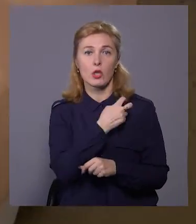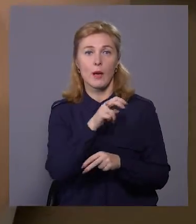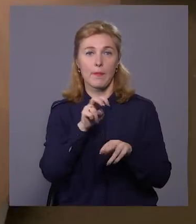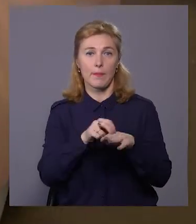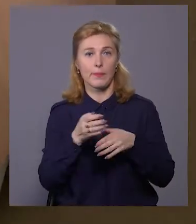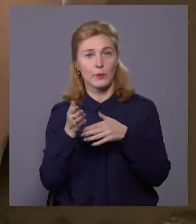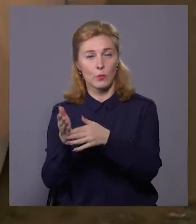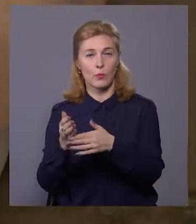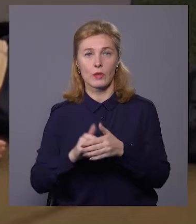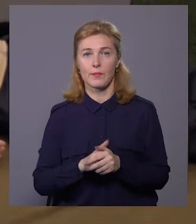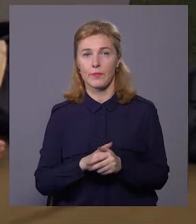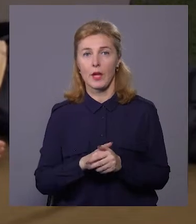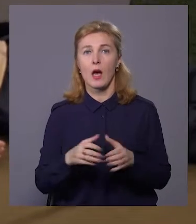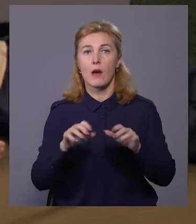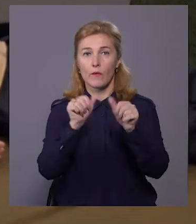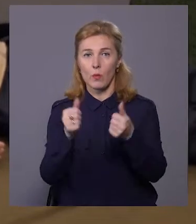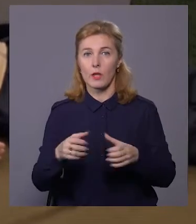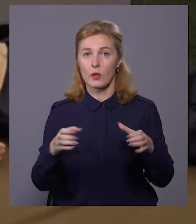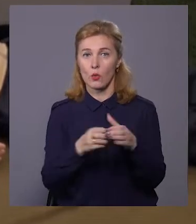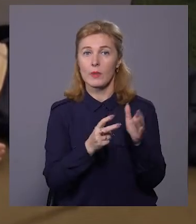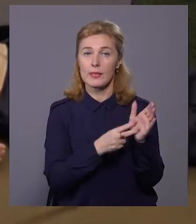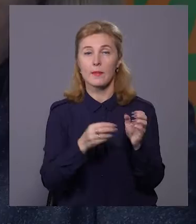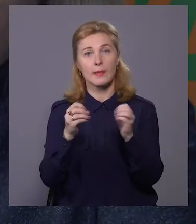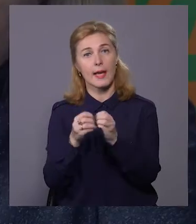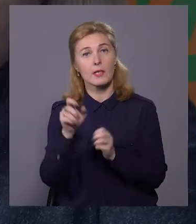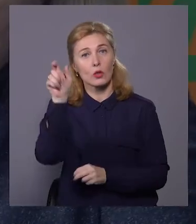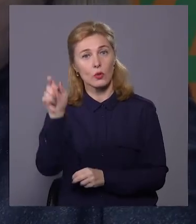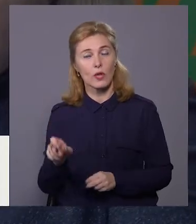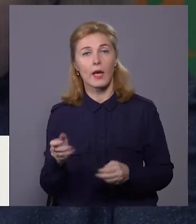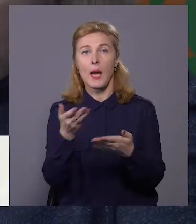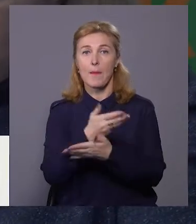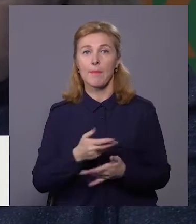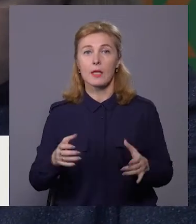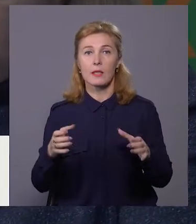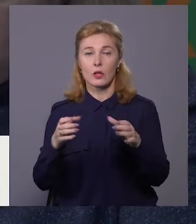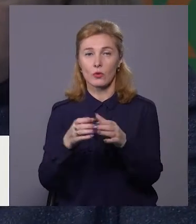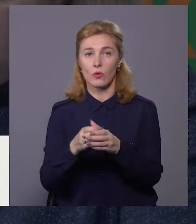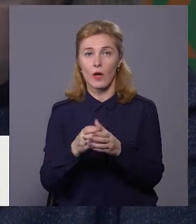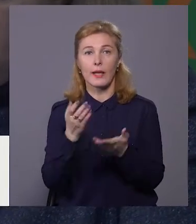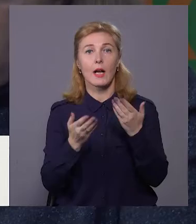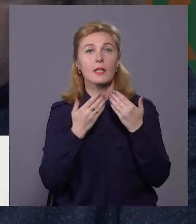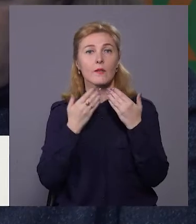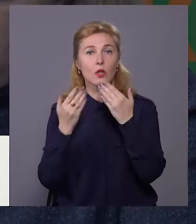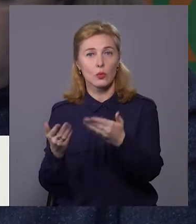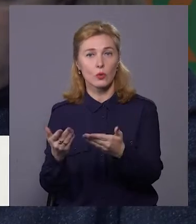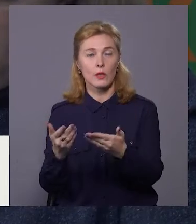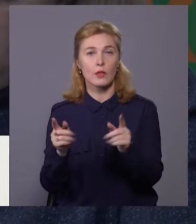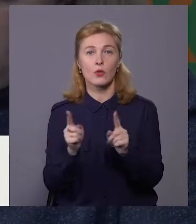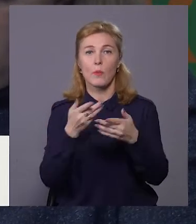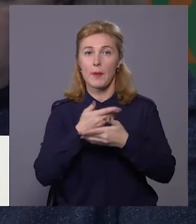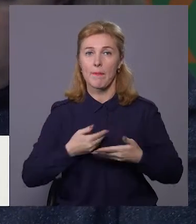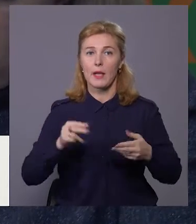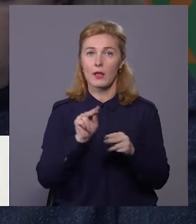умовах війни. Формуватимуть групи по 7-10 людей. Ми сконтактували з територіальною обороною, яка звернулася до нас безпосередньо, щоб ми